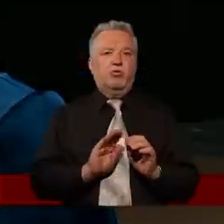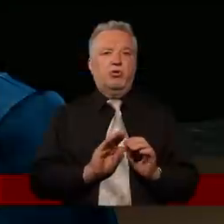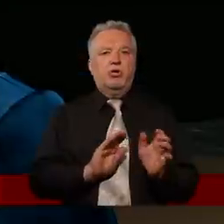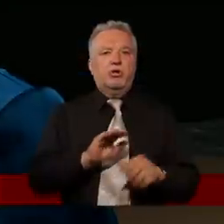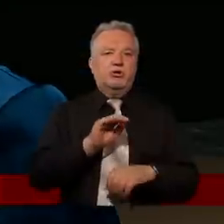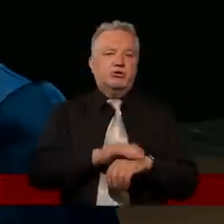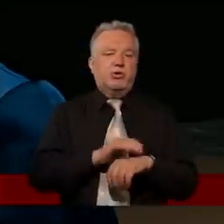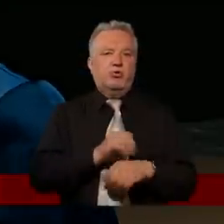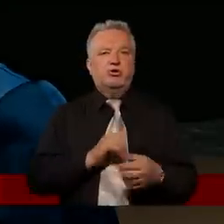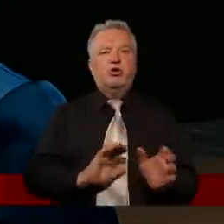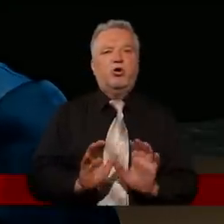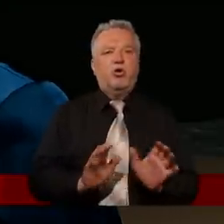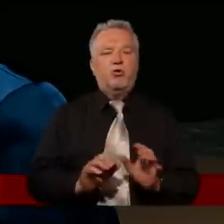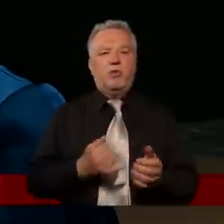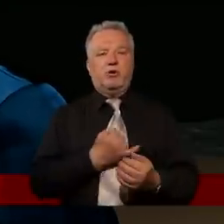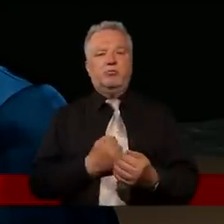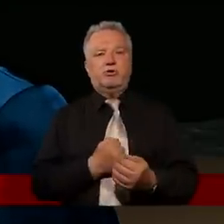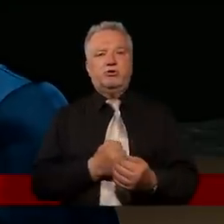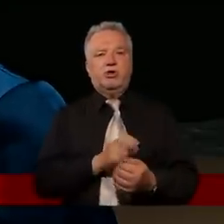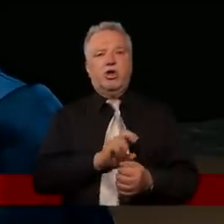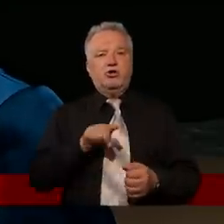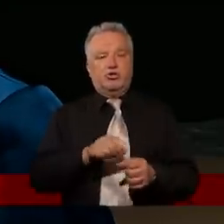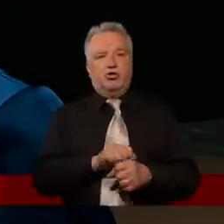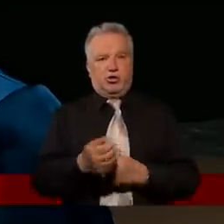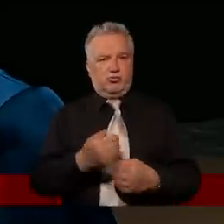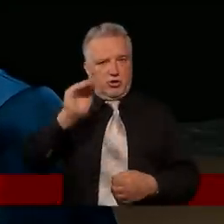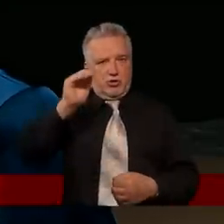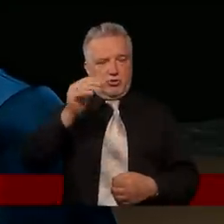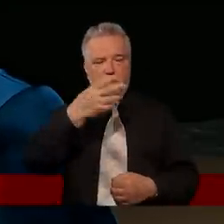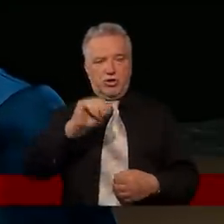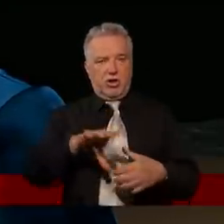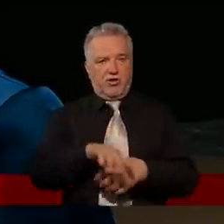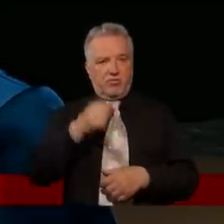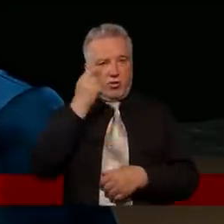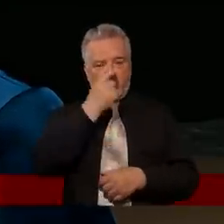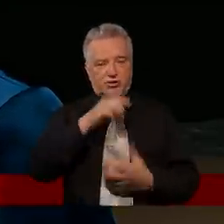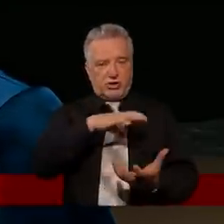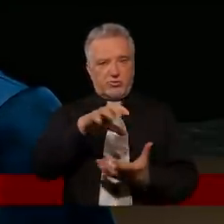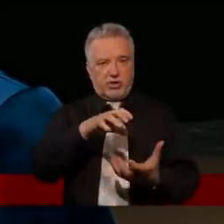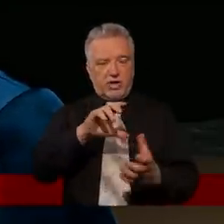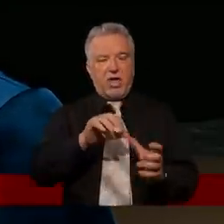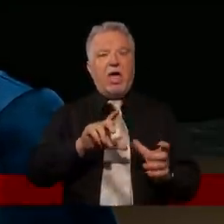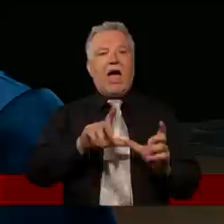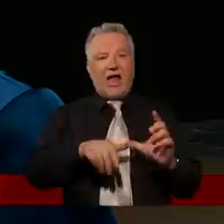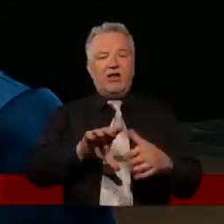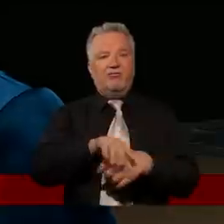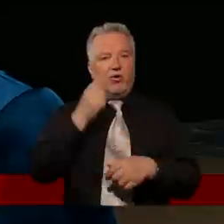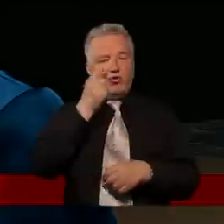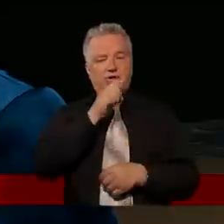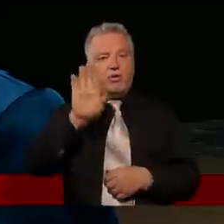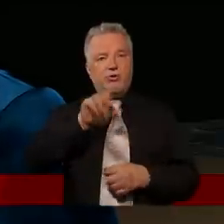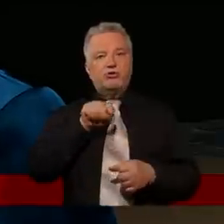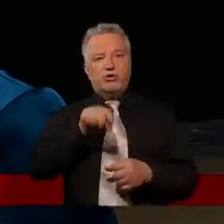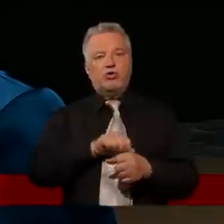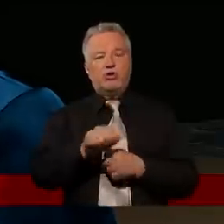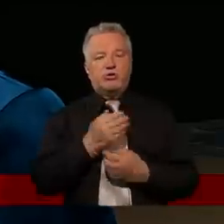się wychowaniem dzieci i czy to jest wielkość? No w oczach świata to nie jest wielkość, ale jednak w oczach Bożych to jest wielkość.